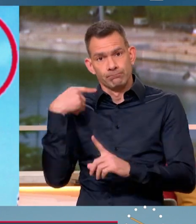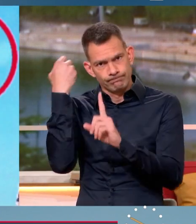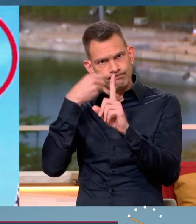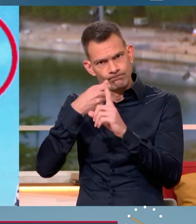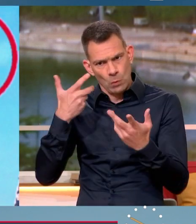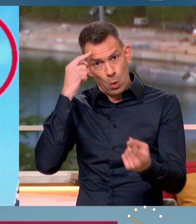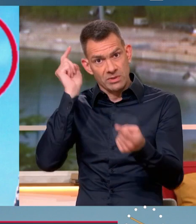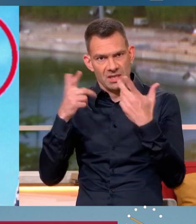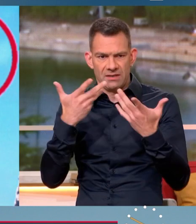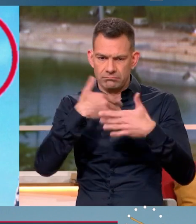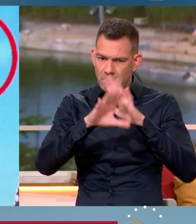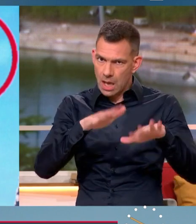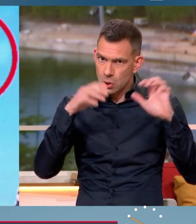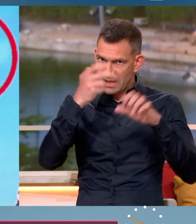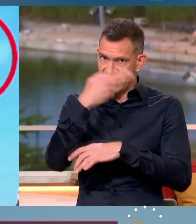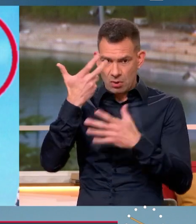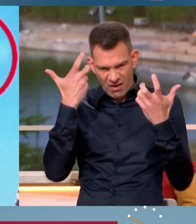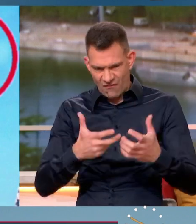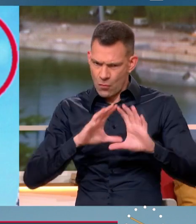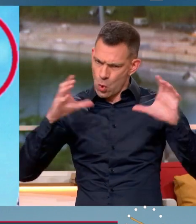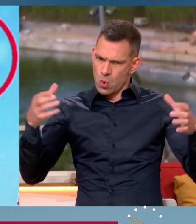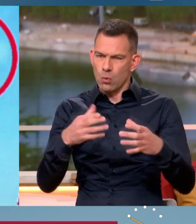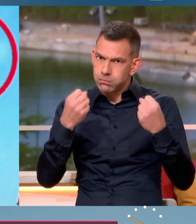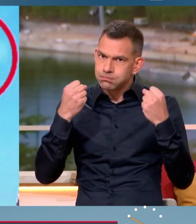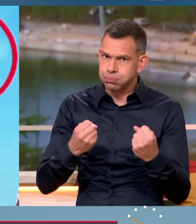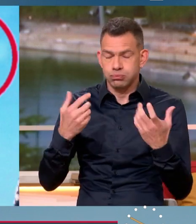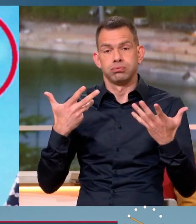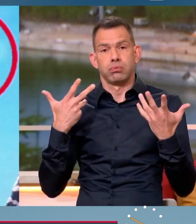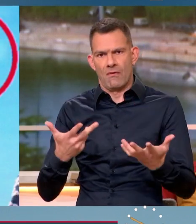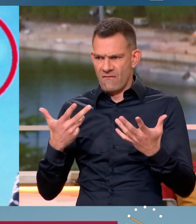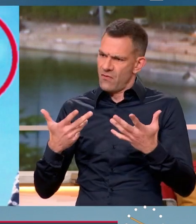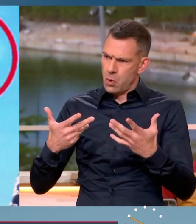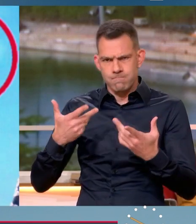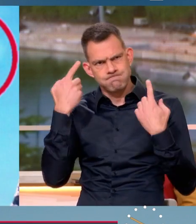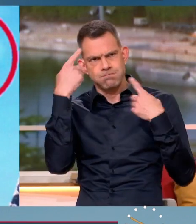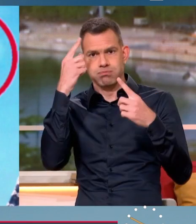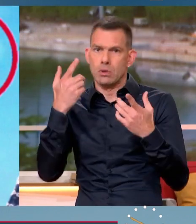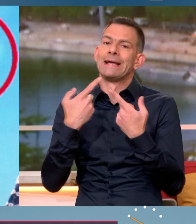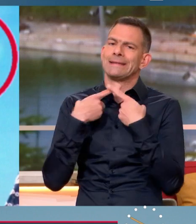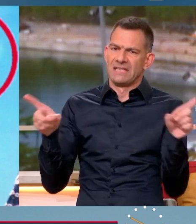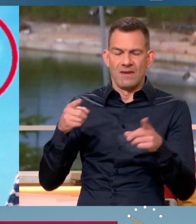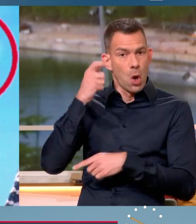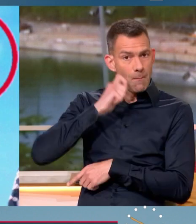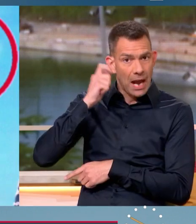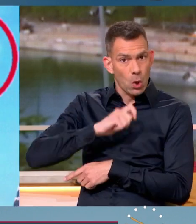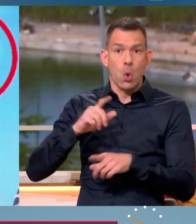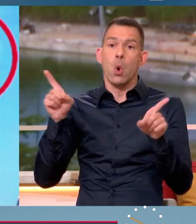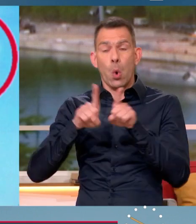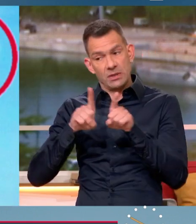nombreux à l'Assemblée nationale pour faire porter cette voix différente de l'immobilisme-macronisme et du danger